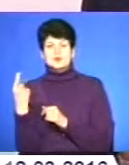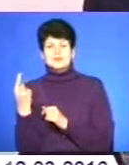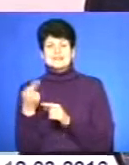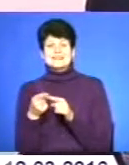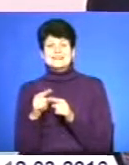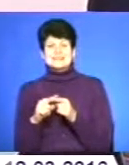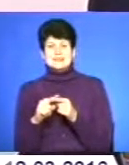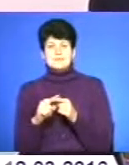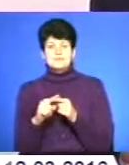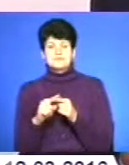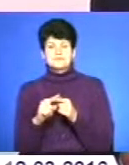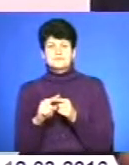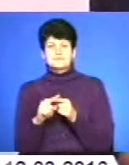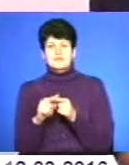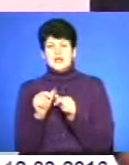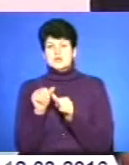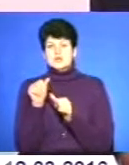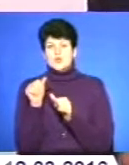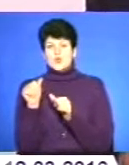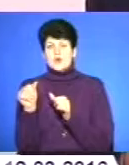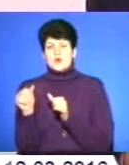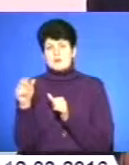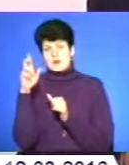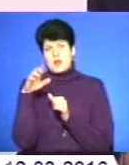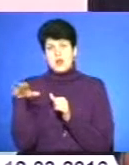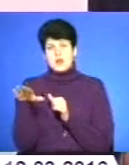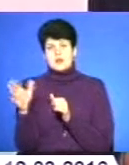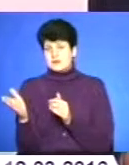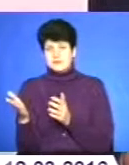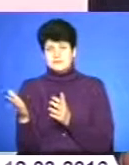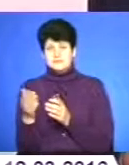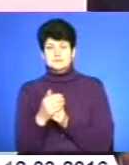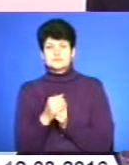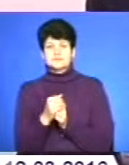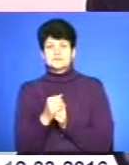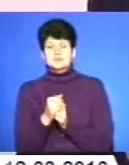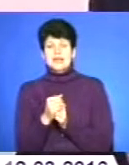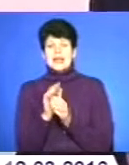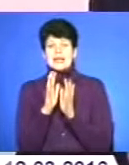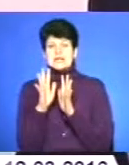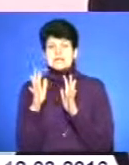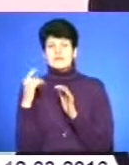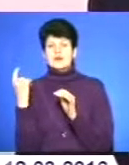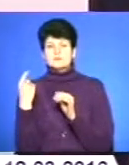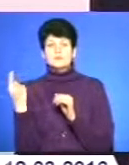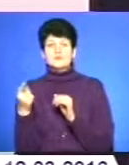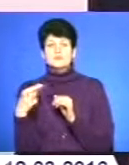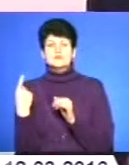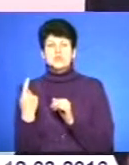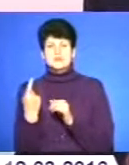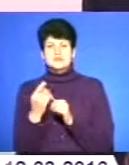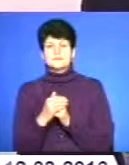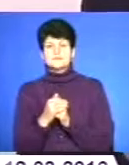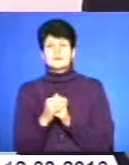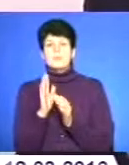– це якась окрема феодальна країна. Лісове господарство в Тернопільській області